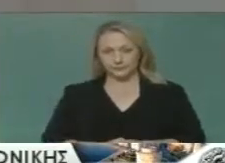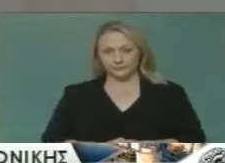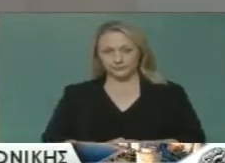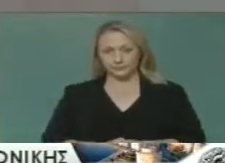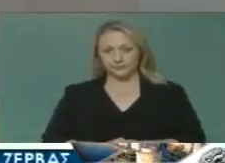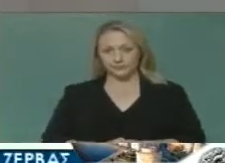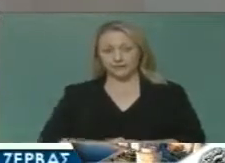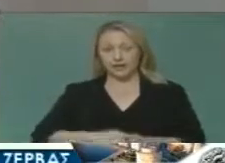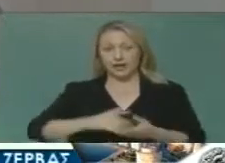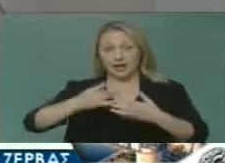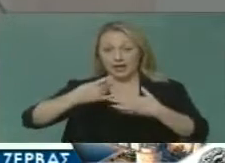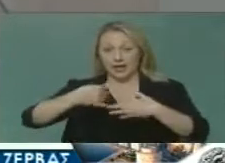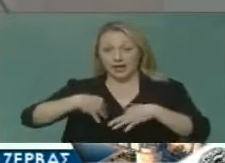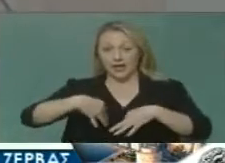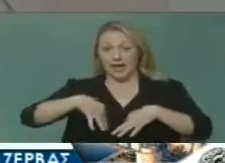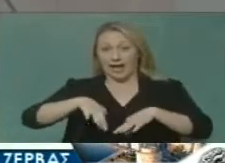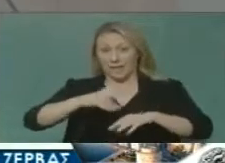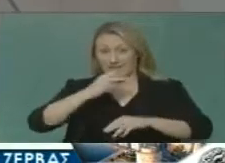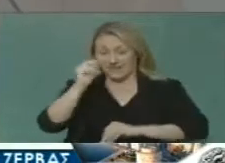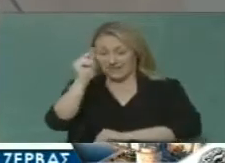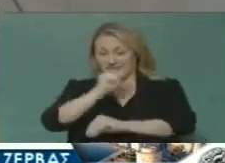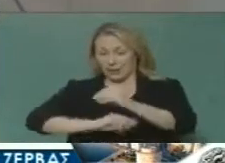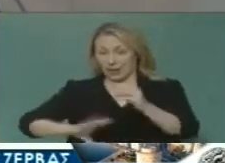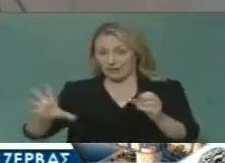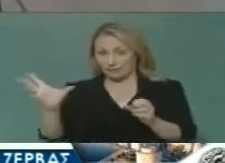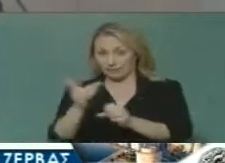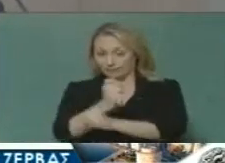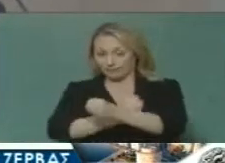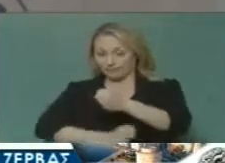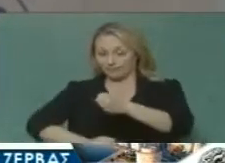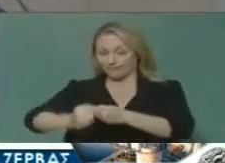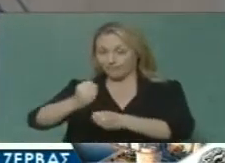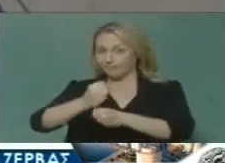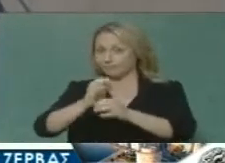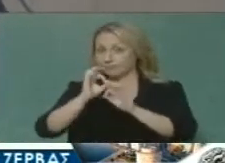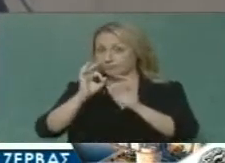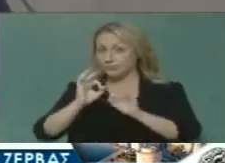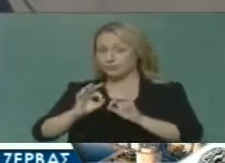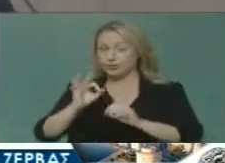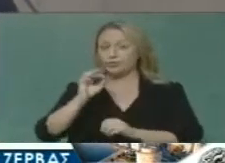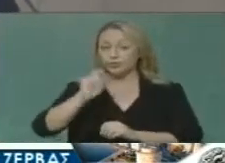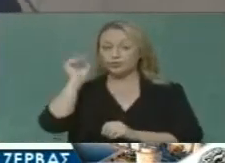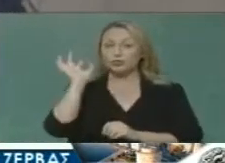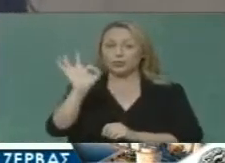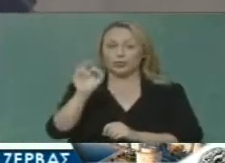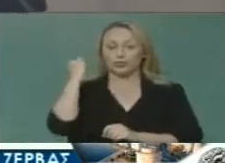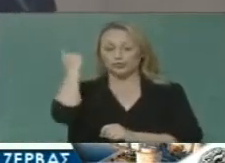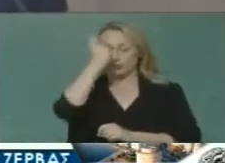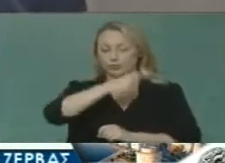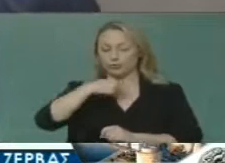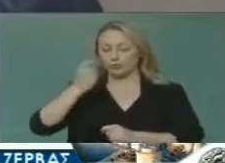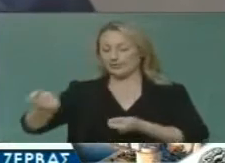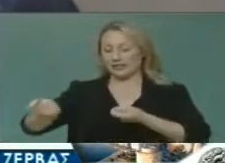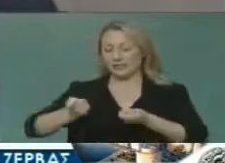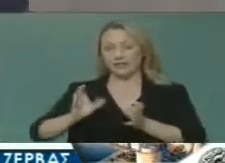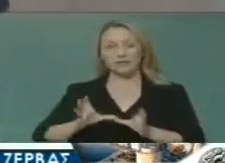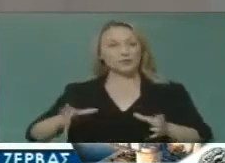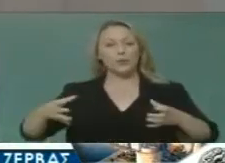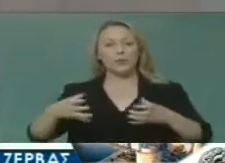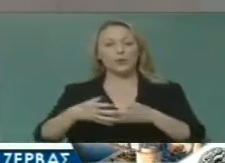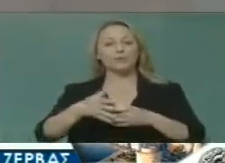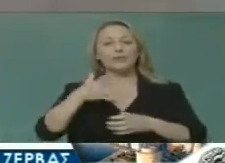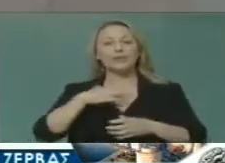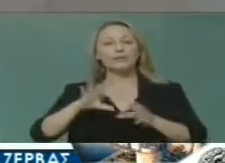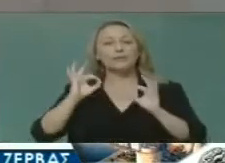Από την πρώτη ώρα της εκλογής μου, στόχος δικός μου και της διοίκησής μου ήταν να αποκτήσουμε